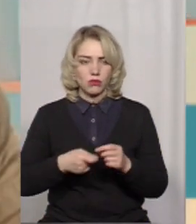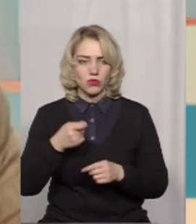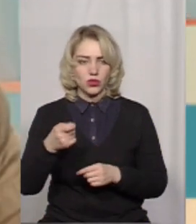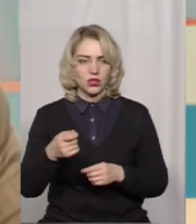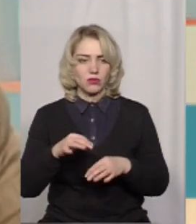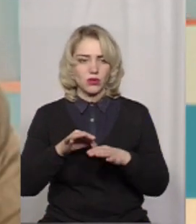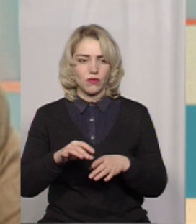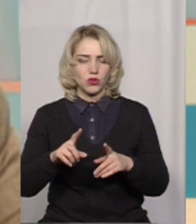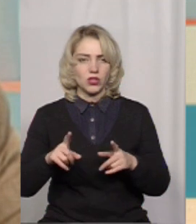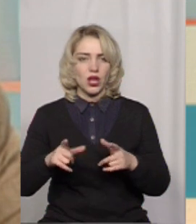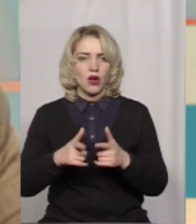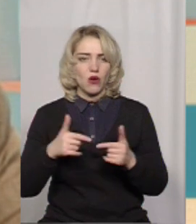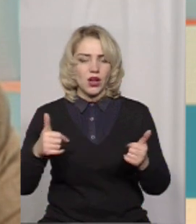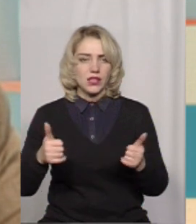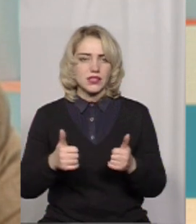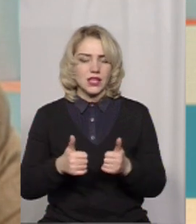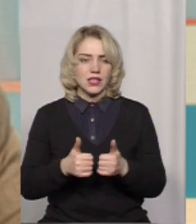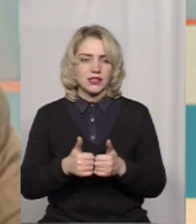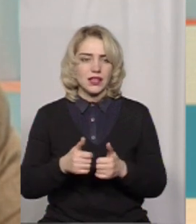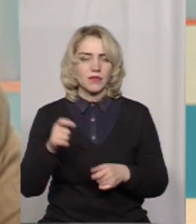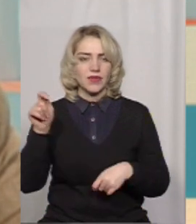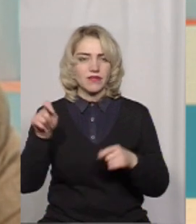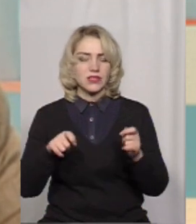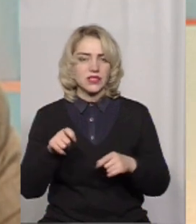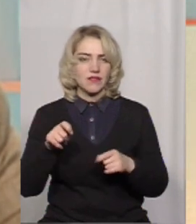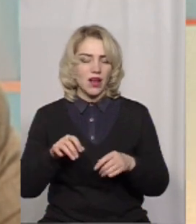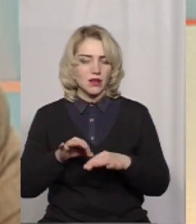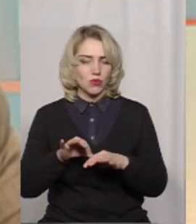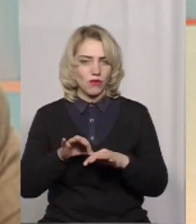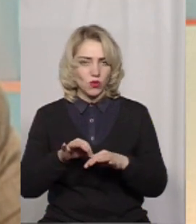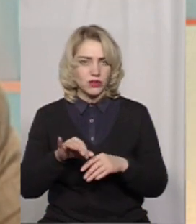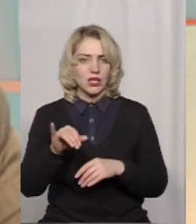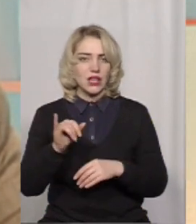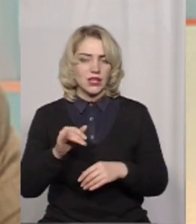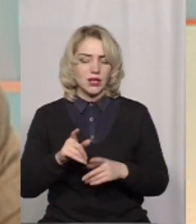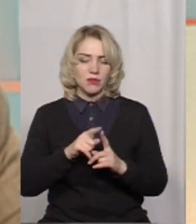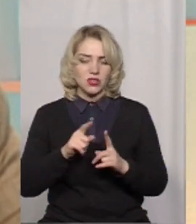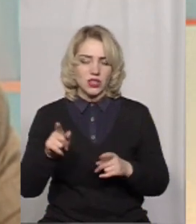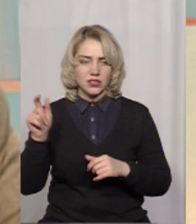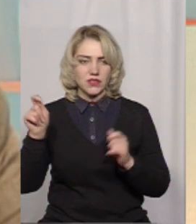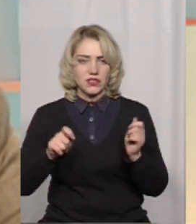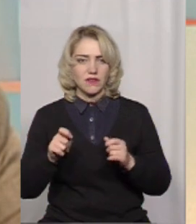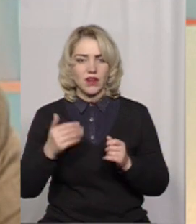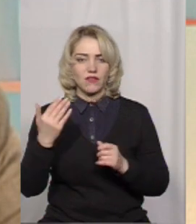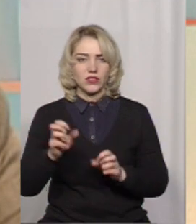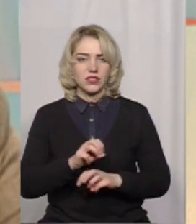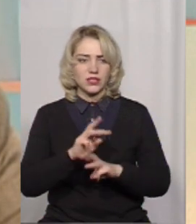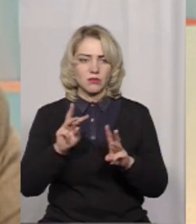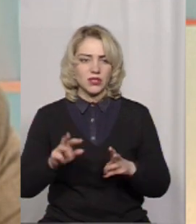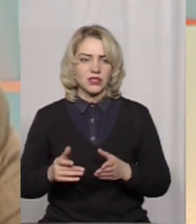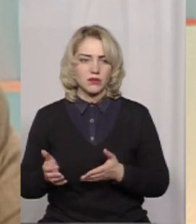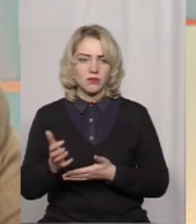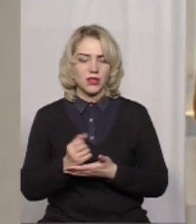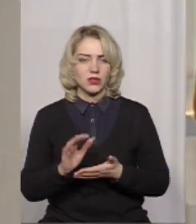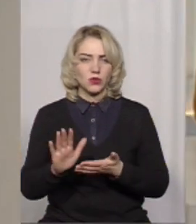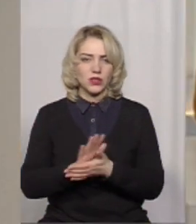проводить організація, проводить фестивалі. І під час фестивалі вони забезпечують збір та